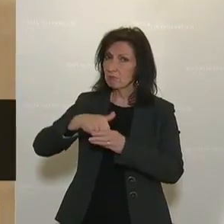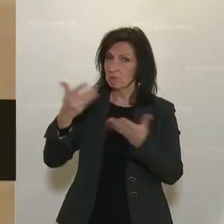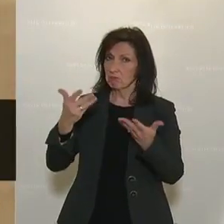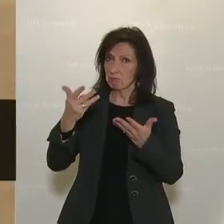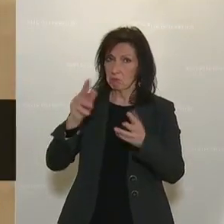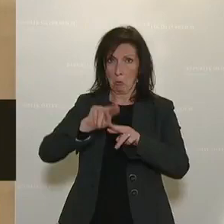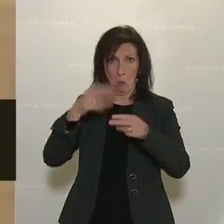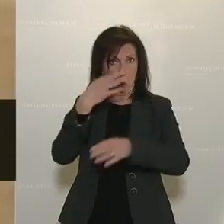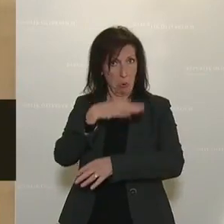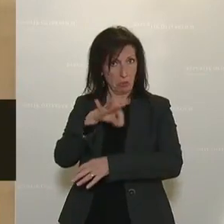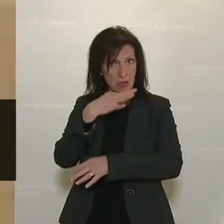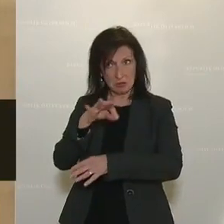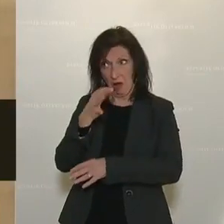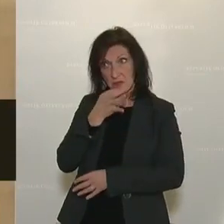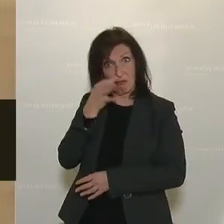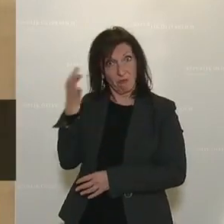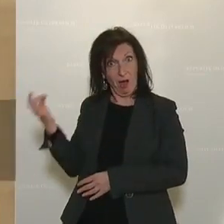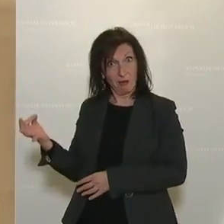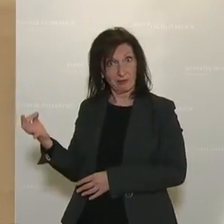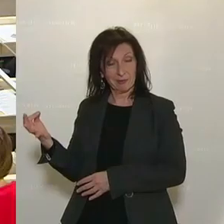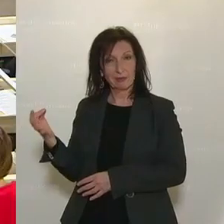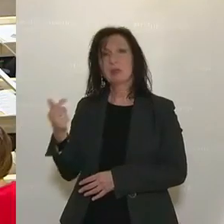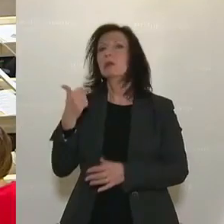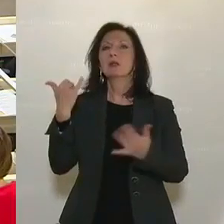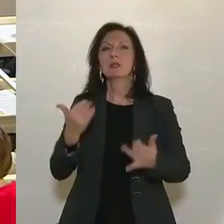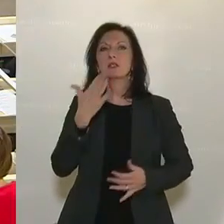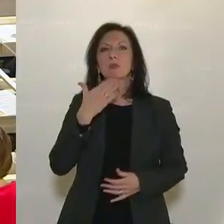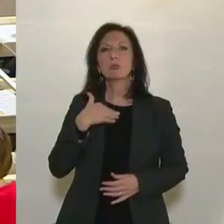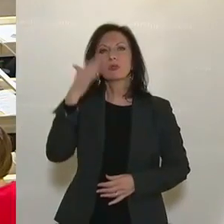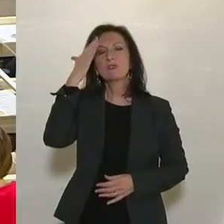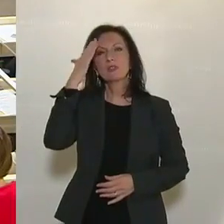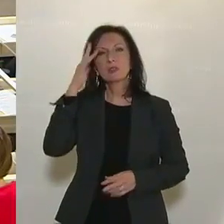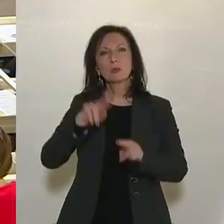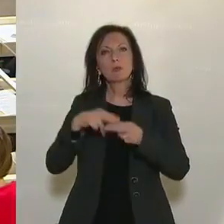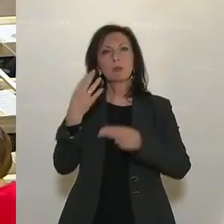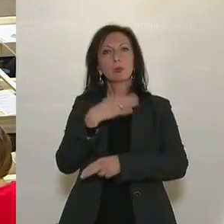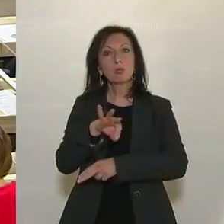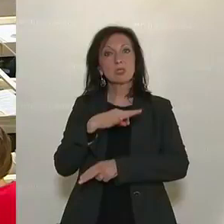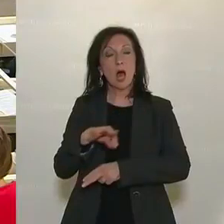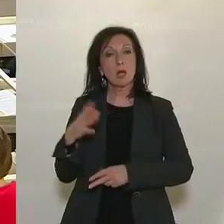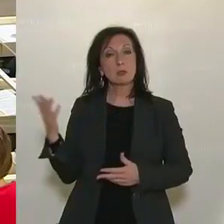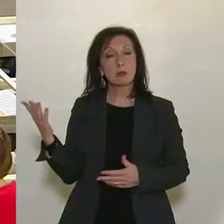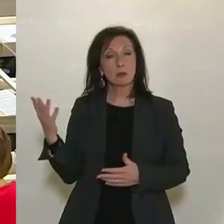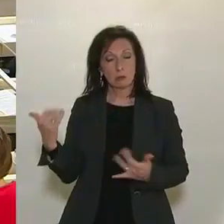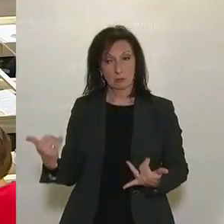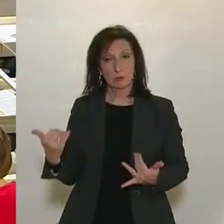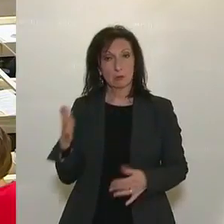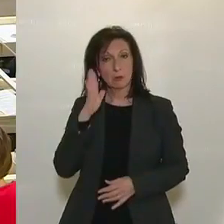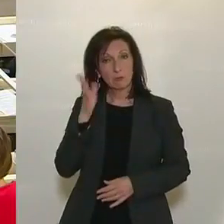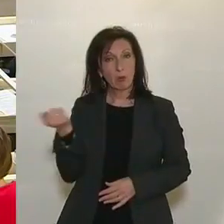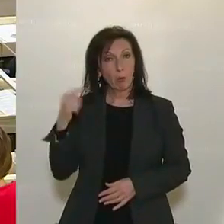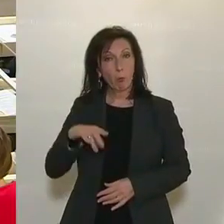den Bundeskanzler dieser Republik richtet. Und ich würde jetzt gerne wissen, ob der Bundeskanzler gedenkt, bei dieser Veranstaltung jetzt